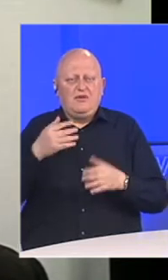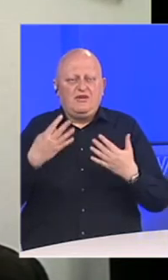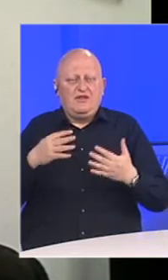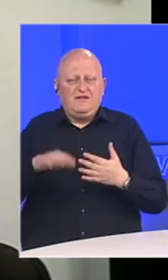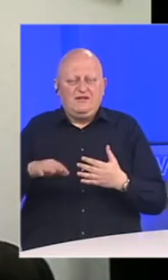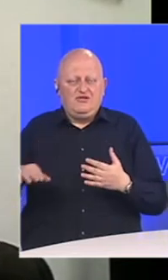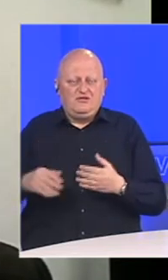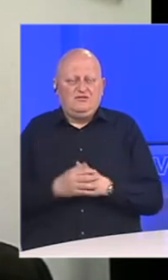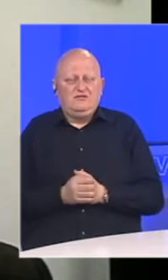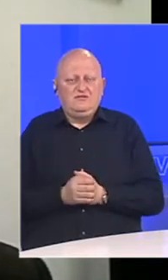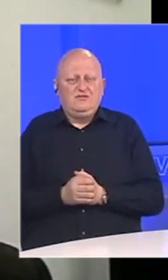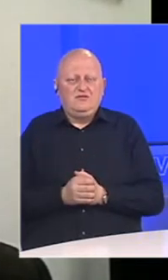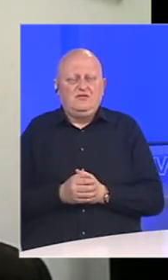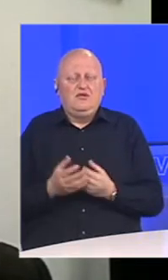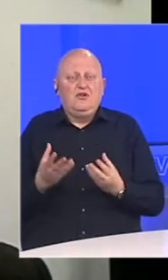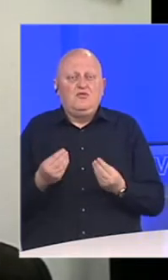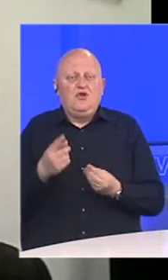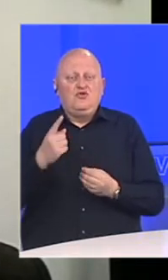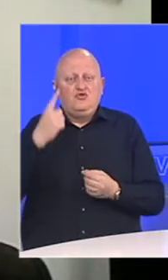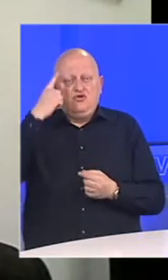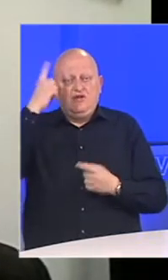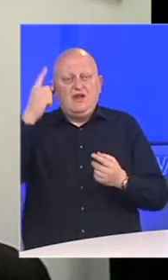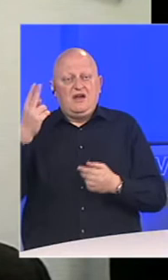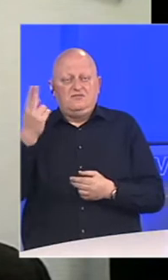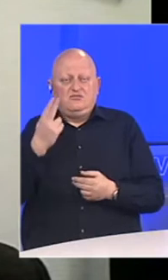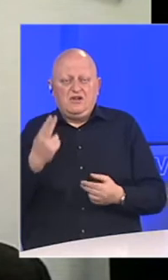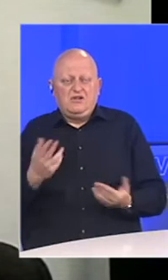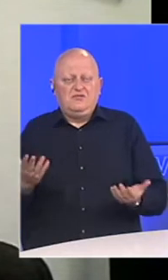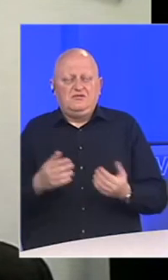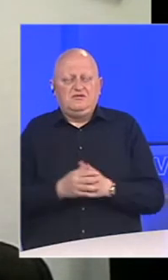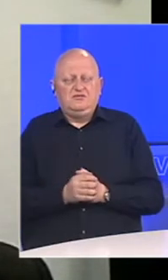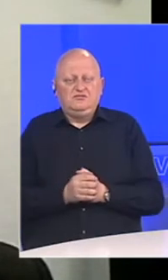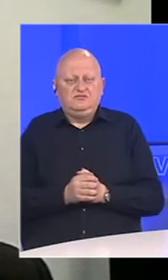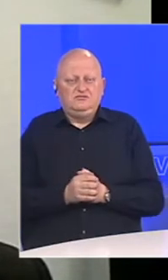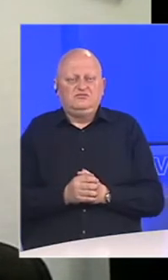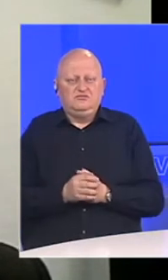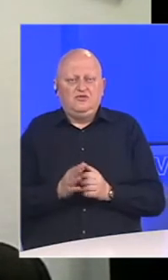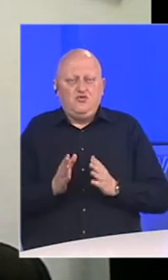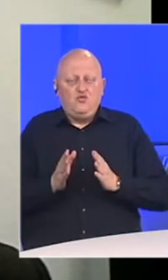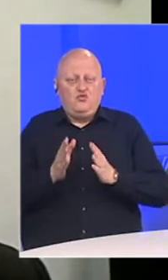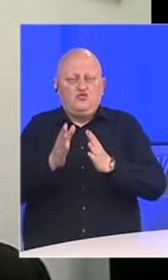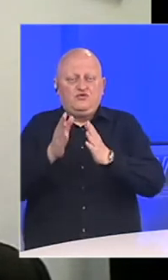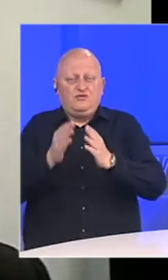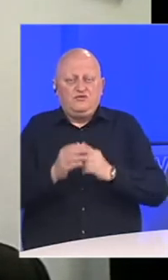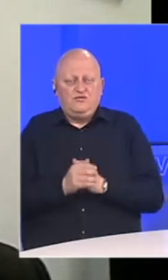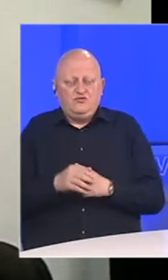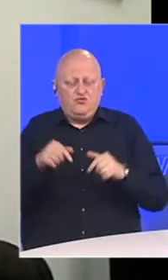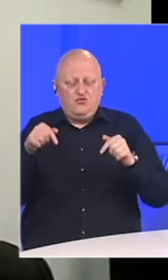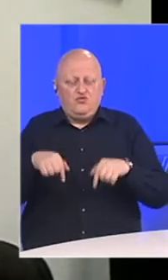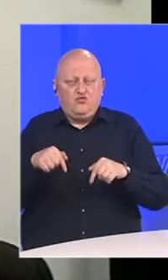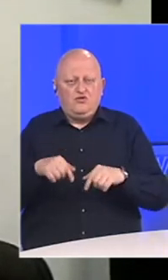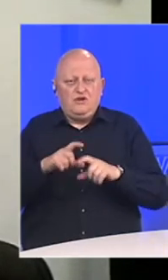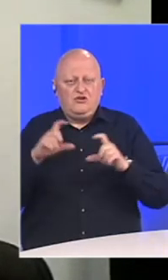djece i puno je tu ideja kreativnosti koja je bila usmirena unutra